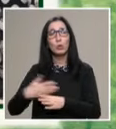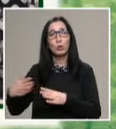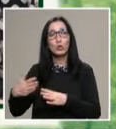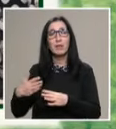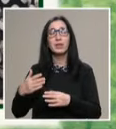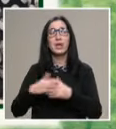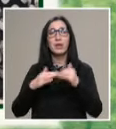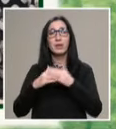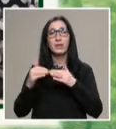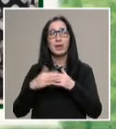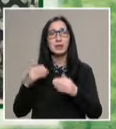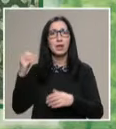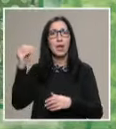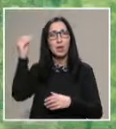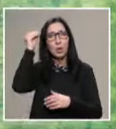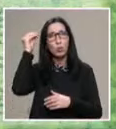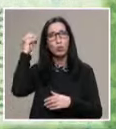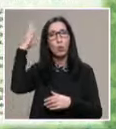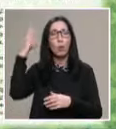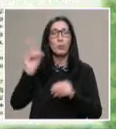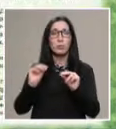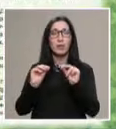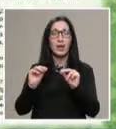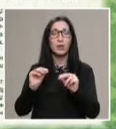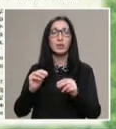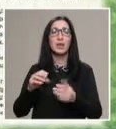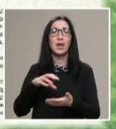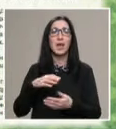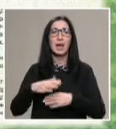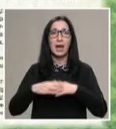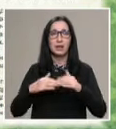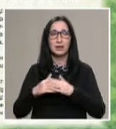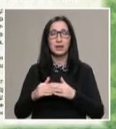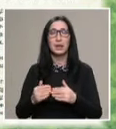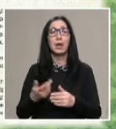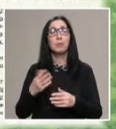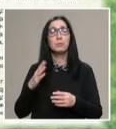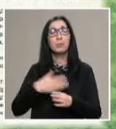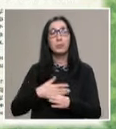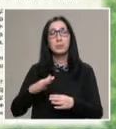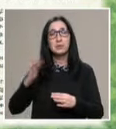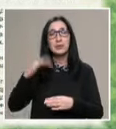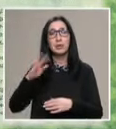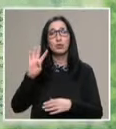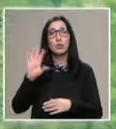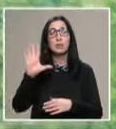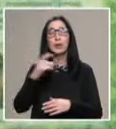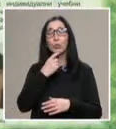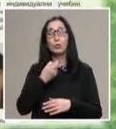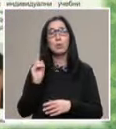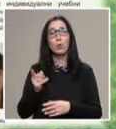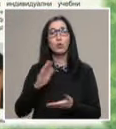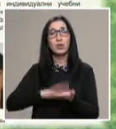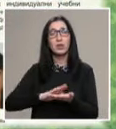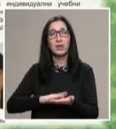квалификацията на научно-преподавателски кадри. Сега вече уверено след 45 години може да твърдим, че